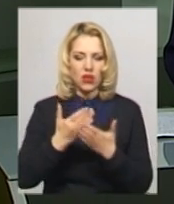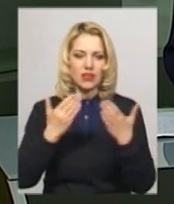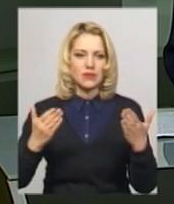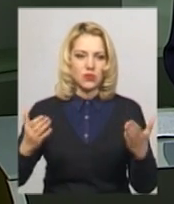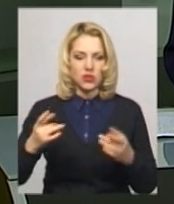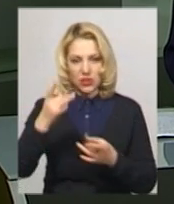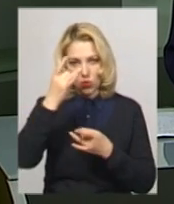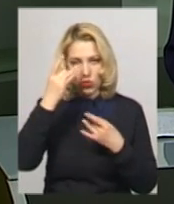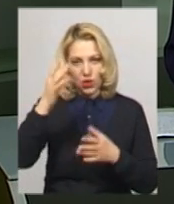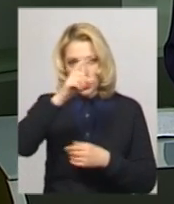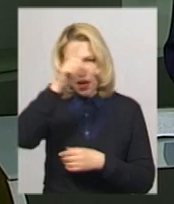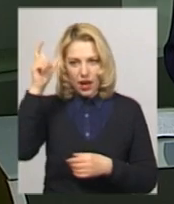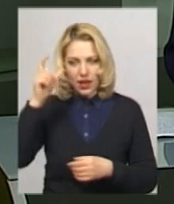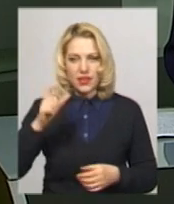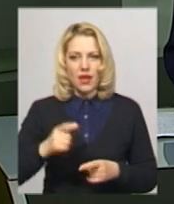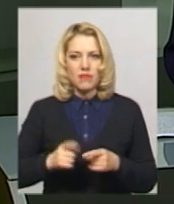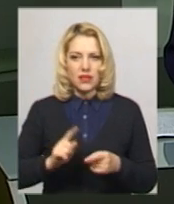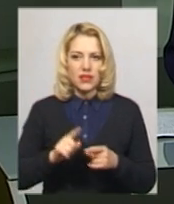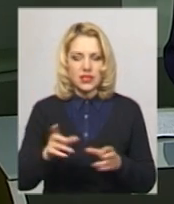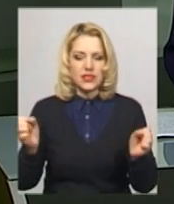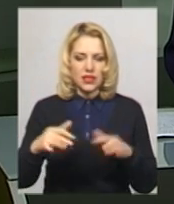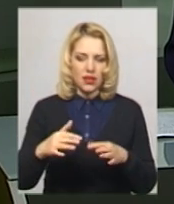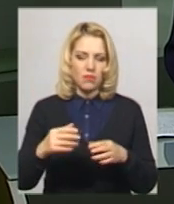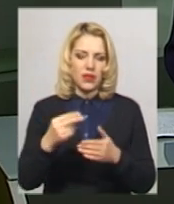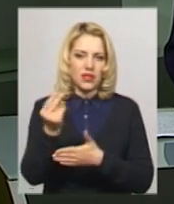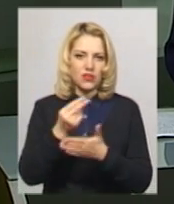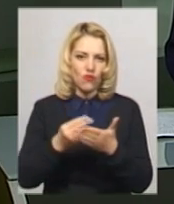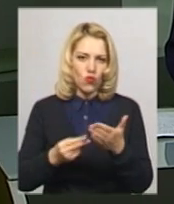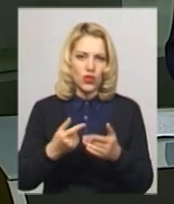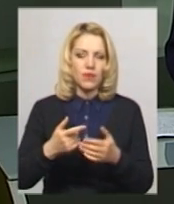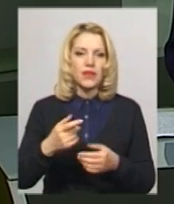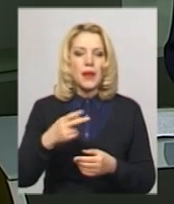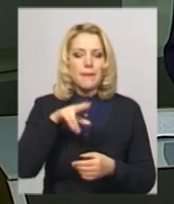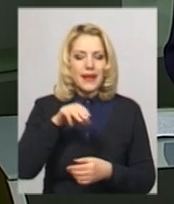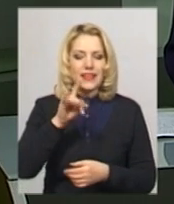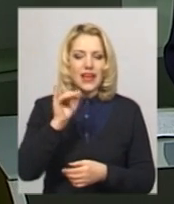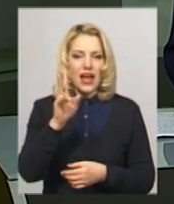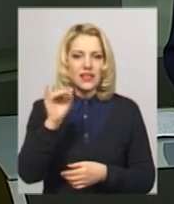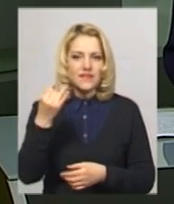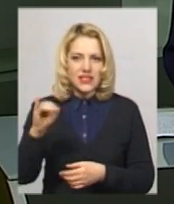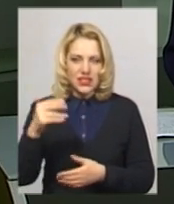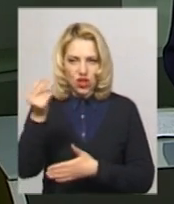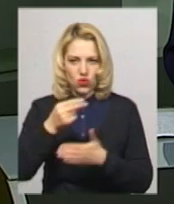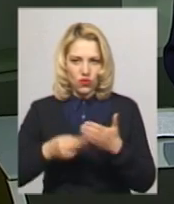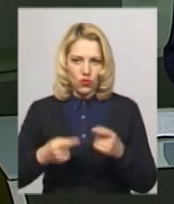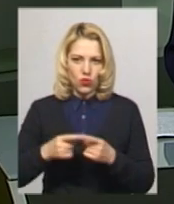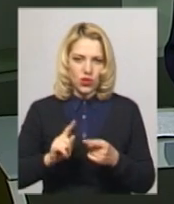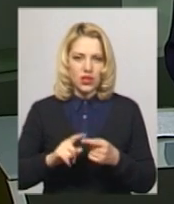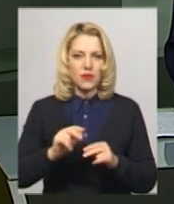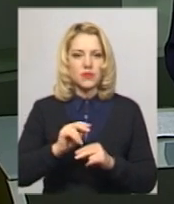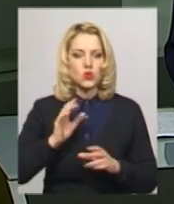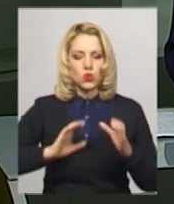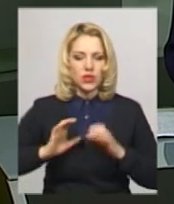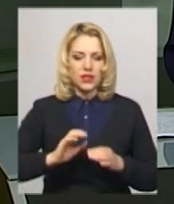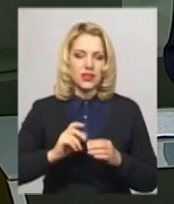гуманітарно-педагогічної академії, зібрані твори, виконані петраївським розписом. Їх спільно створили викладачі та студенти Дніпропетровських вишів.